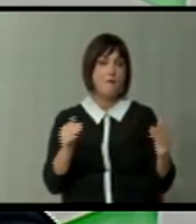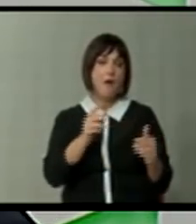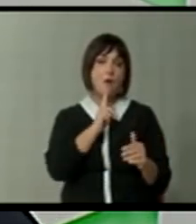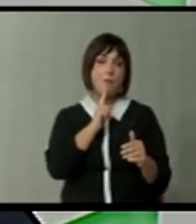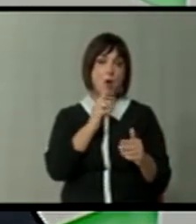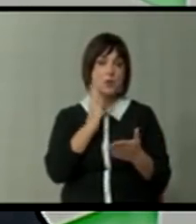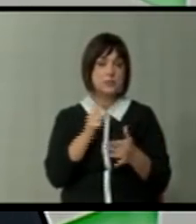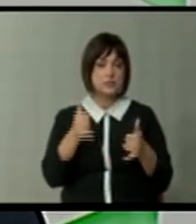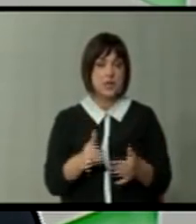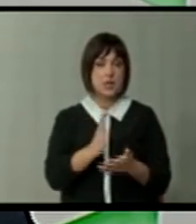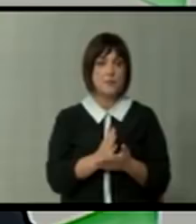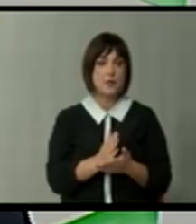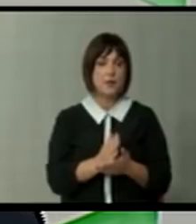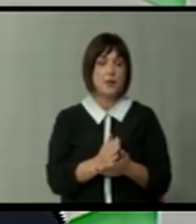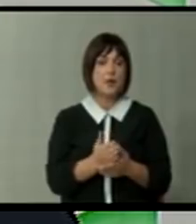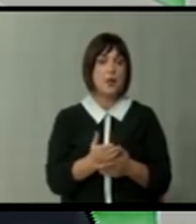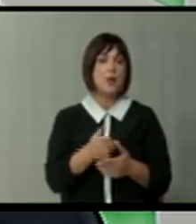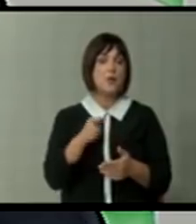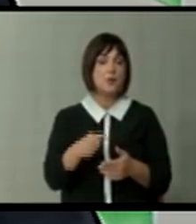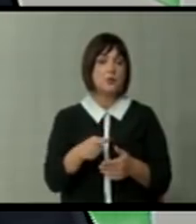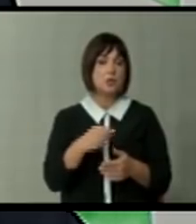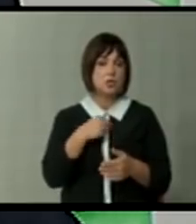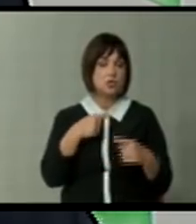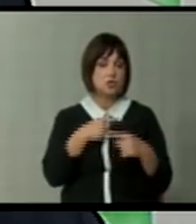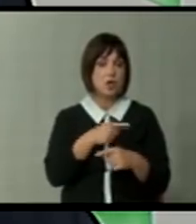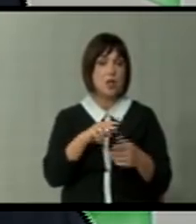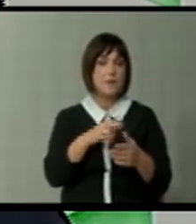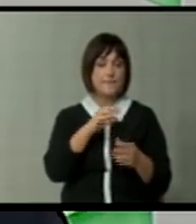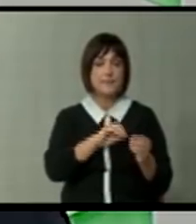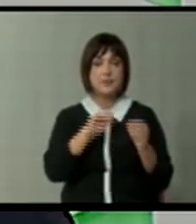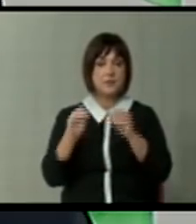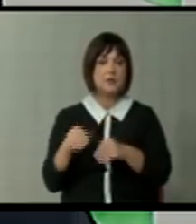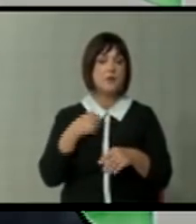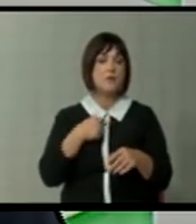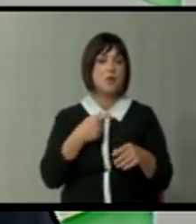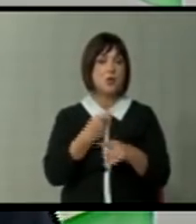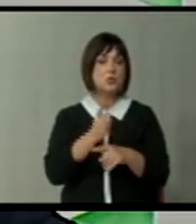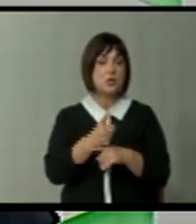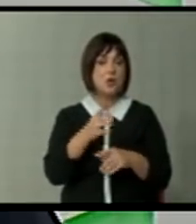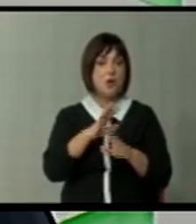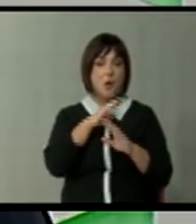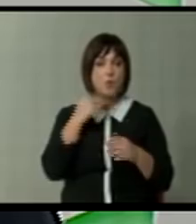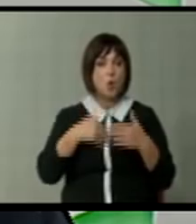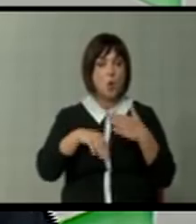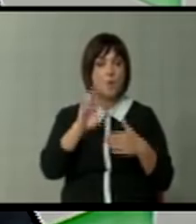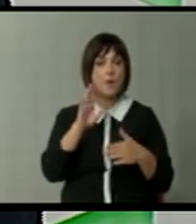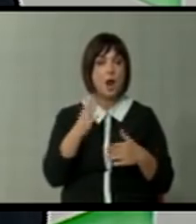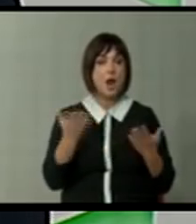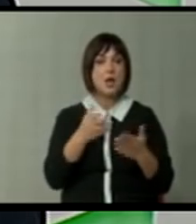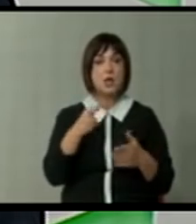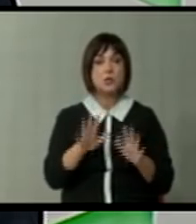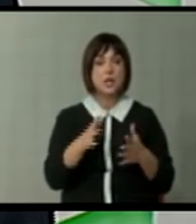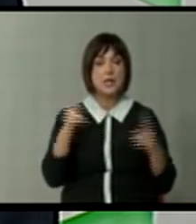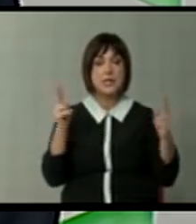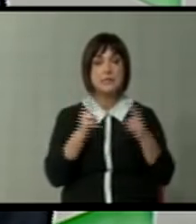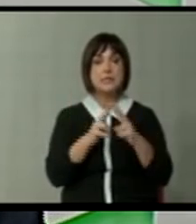којај се наогеме. Естрадно ниво нас да жал и политиката и се претвори во естрада. Кај нас е многу поважно дали ке